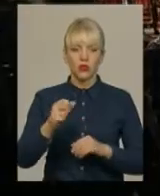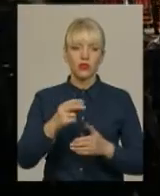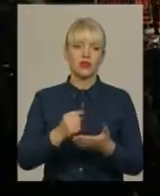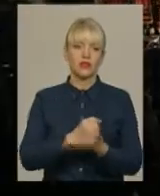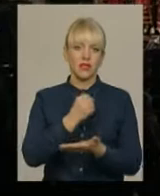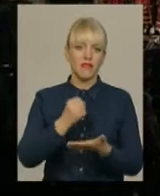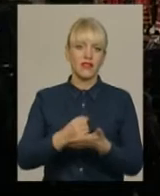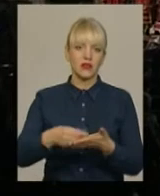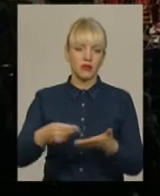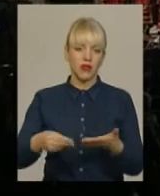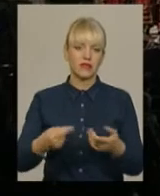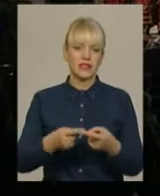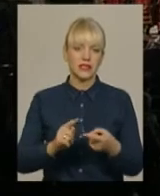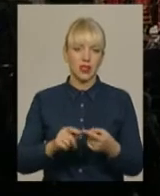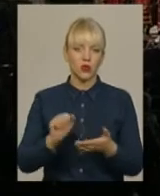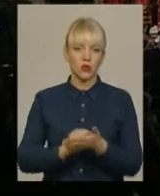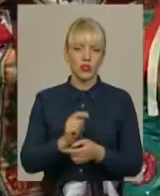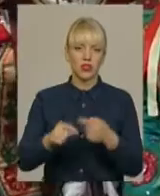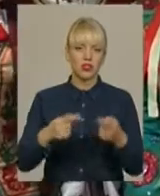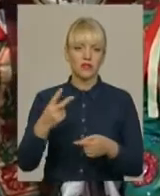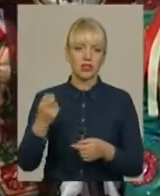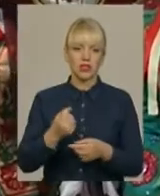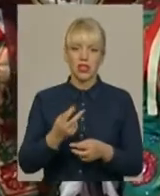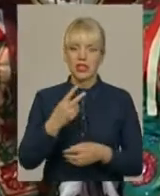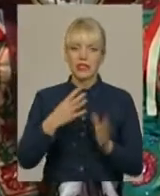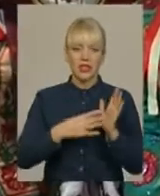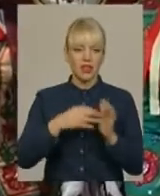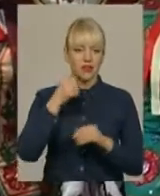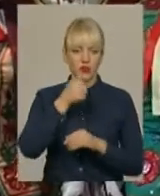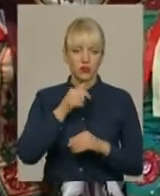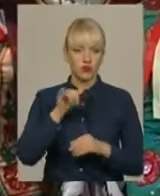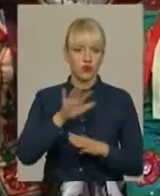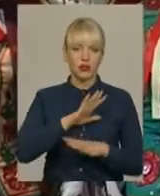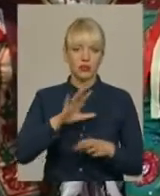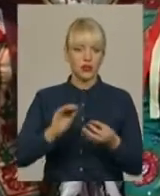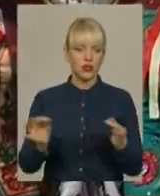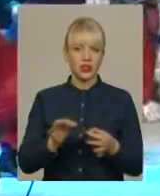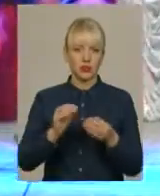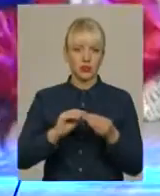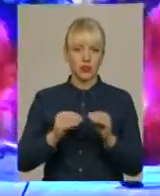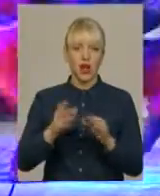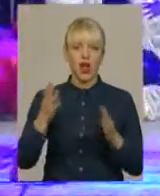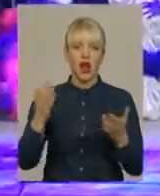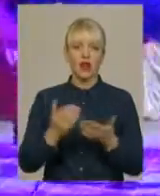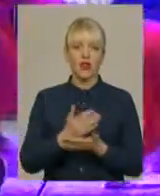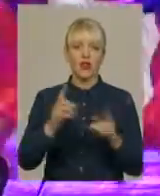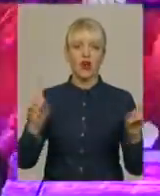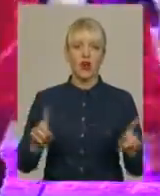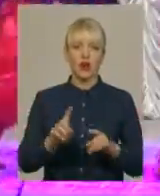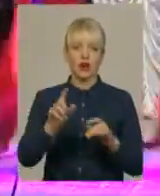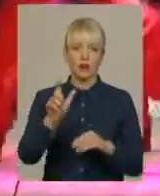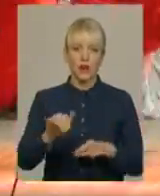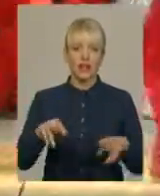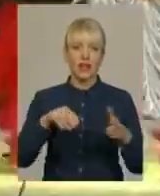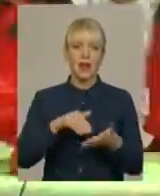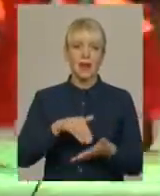документ. Каже, жодного конфлікту за 9 років у нього з керівником козаків Поділля не було. А нові хормейстер і балетмейстер в колективі з